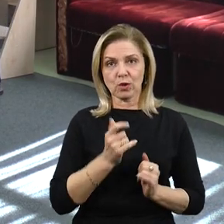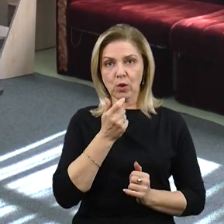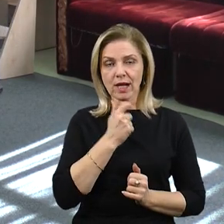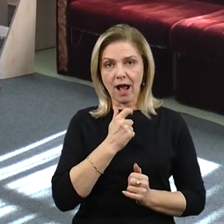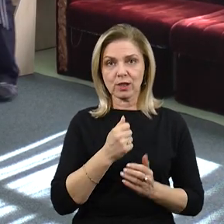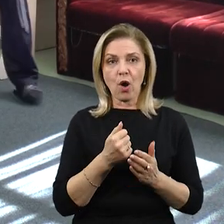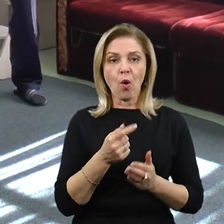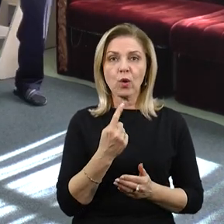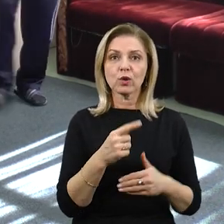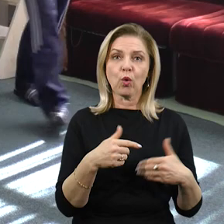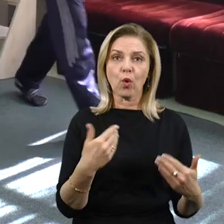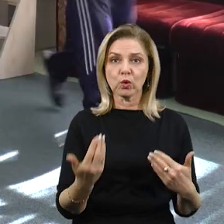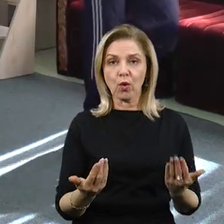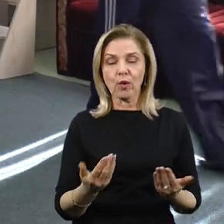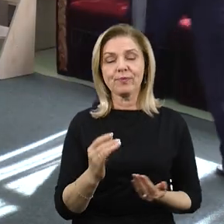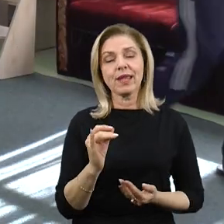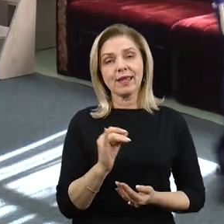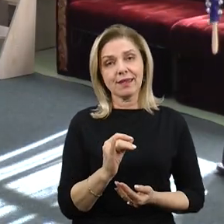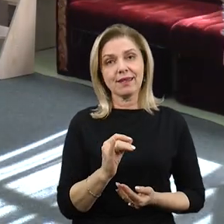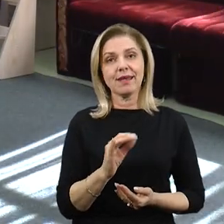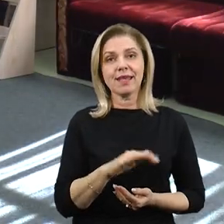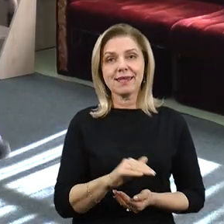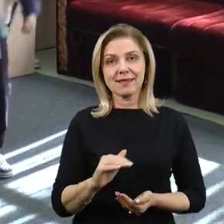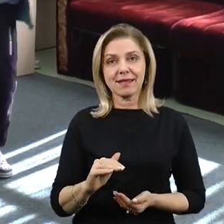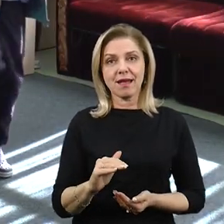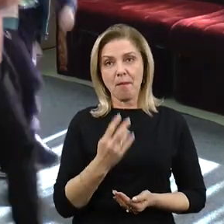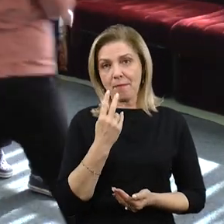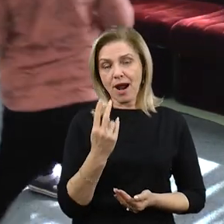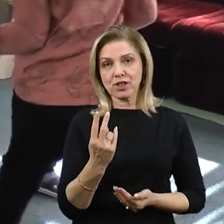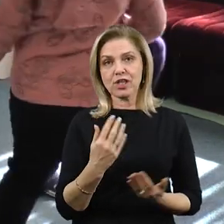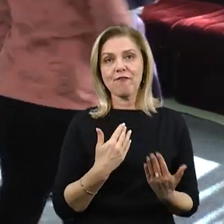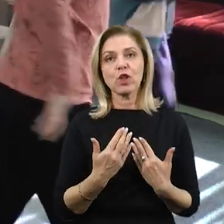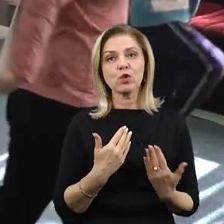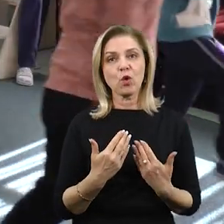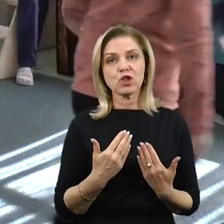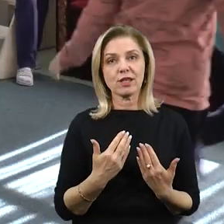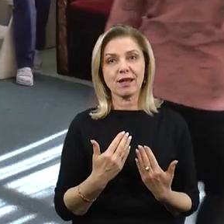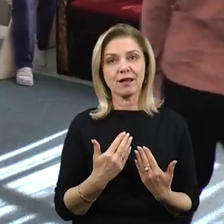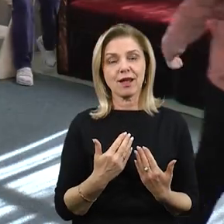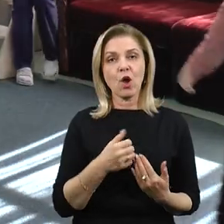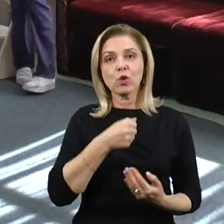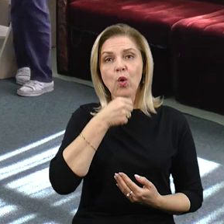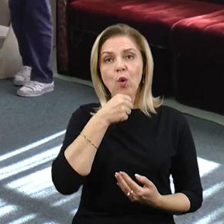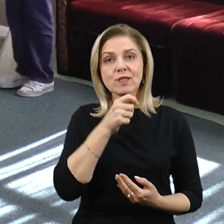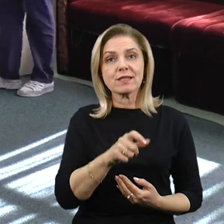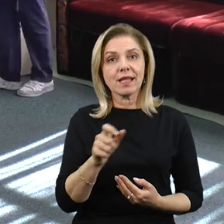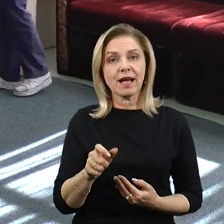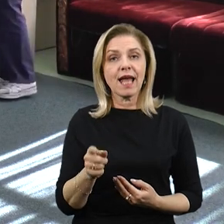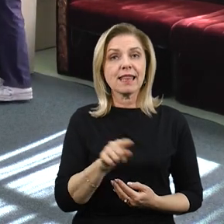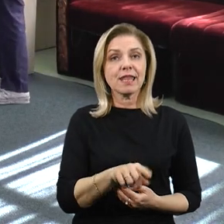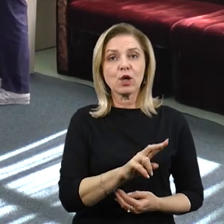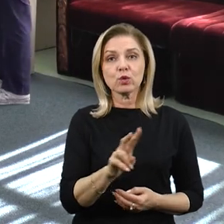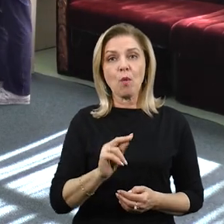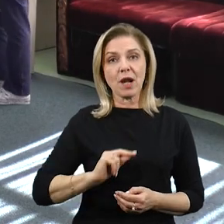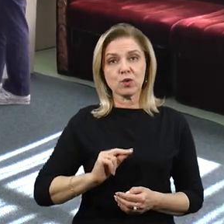І дітки бачать відношення дорослих, ті, які працюють з ними.